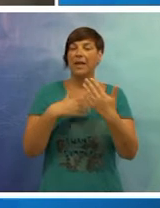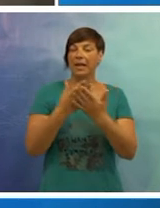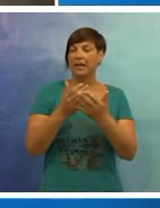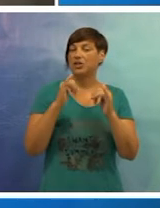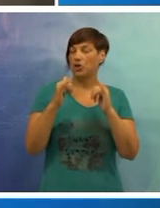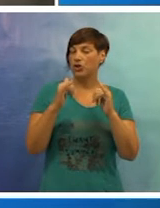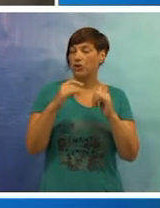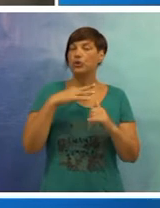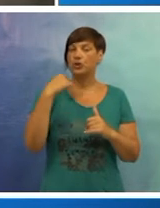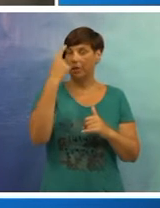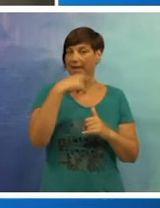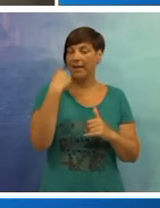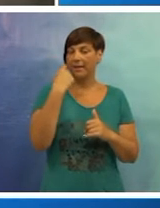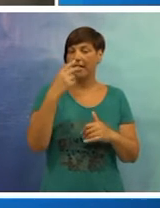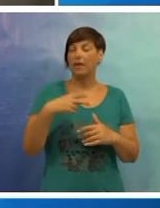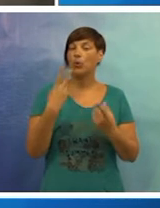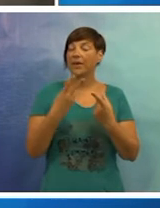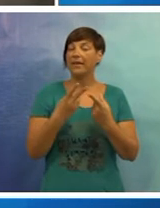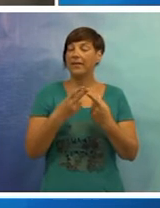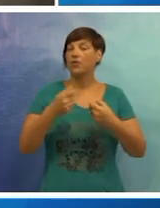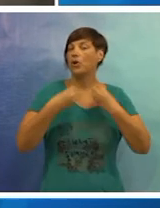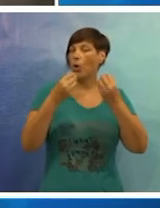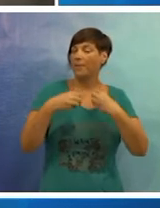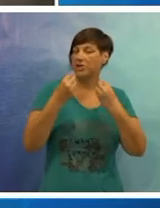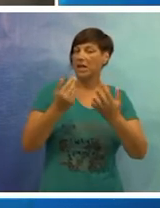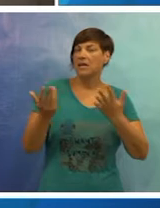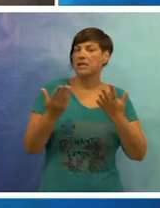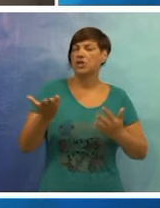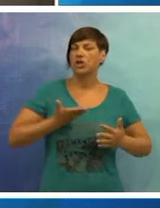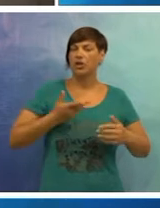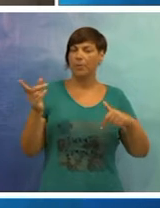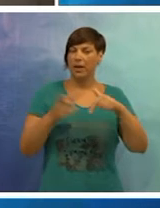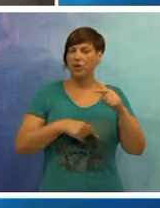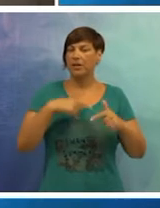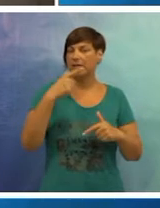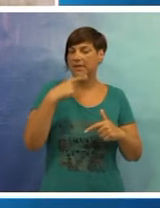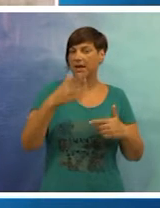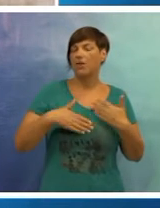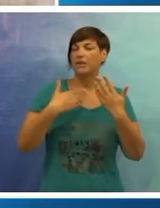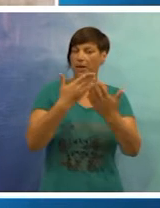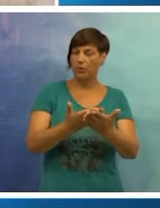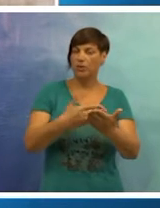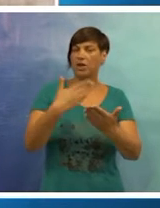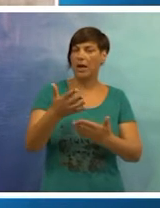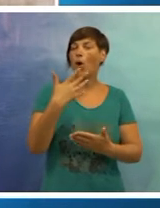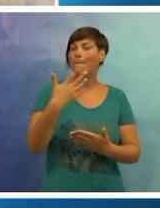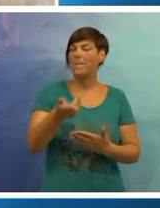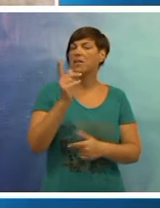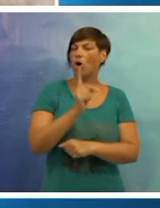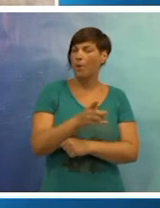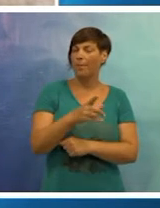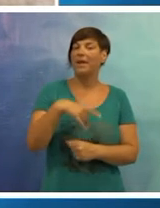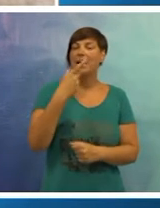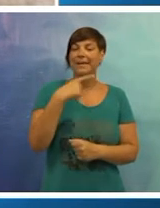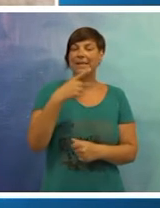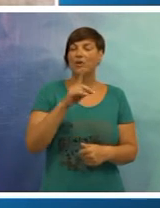Inače, gostujući ove nedjelje u intervju tjedna, Ivanović je u objašnjenju zašto je dobila otkaz kazao kako joj je uručen nakon pet